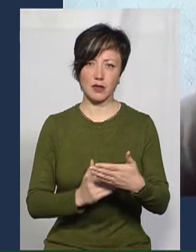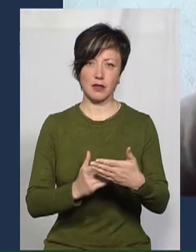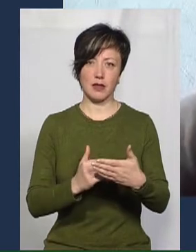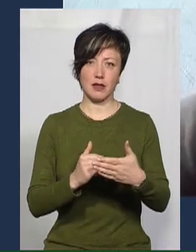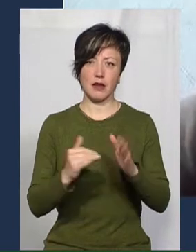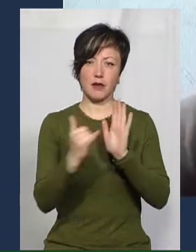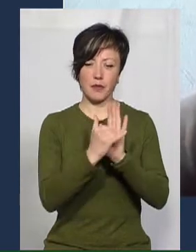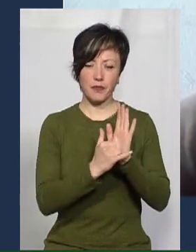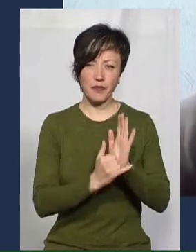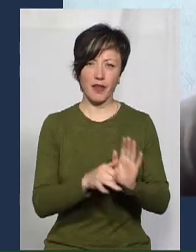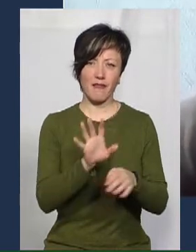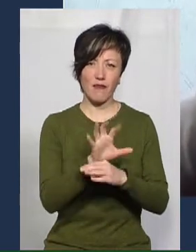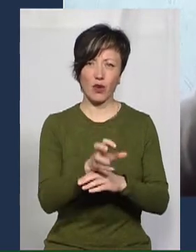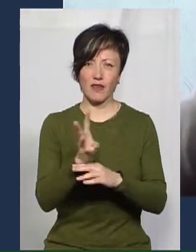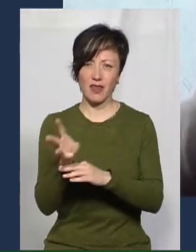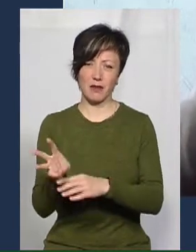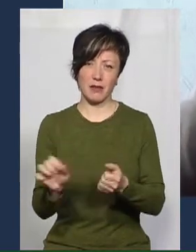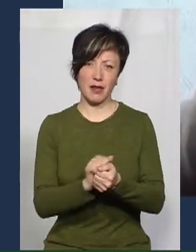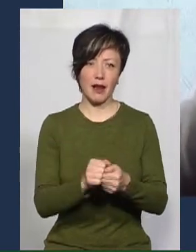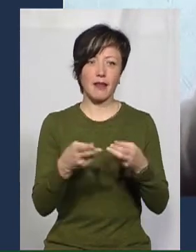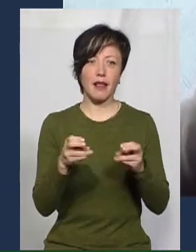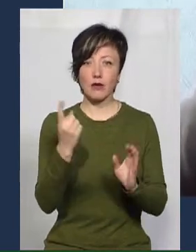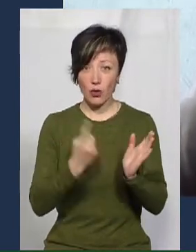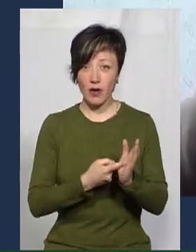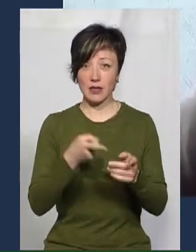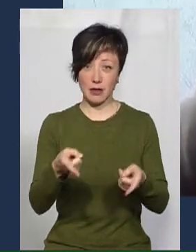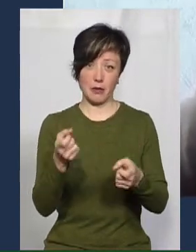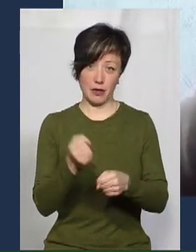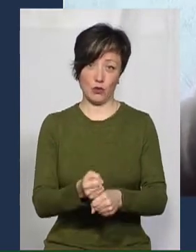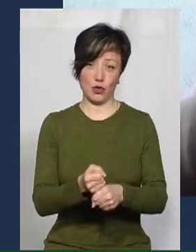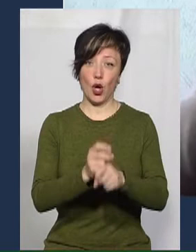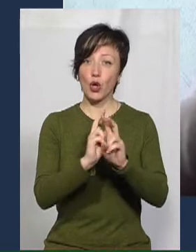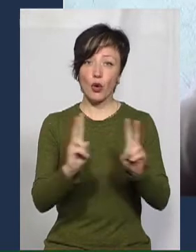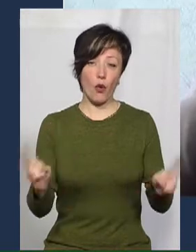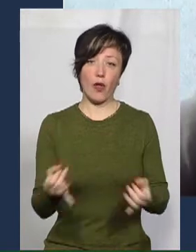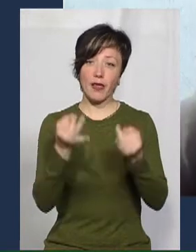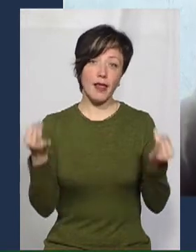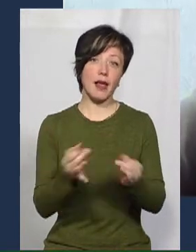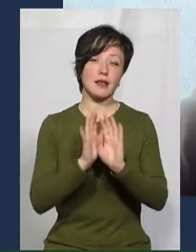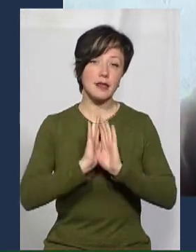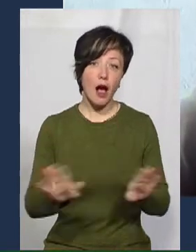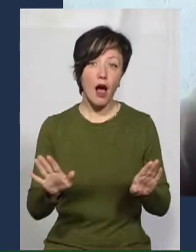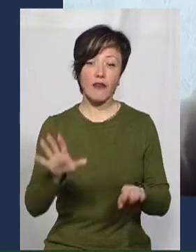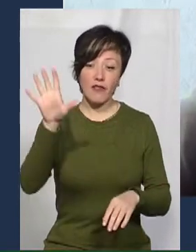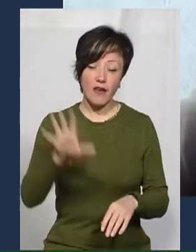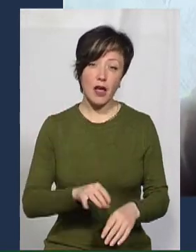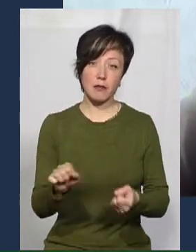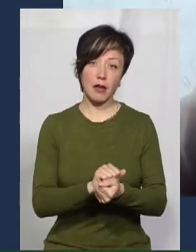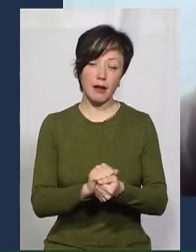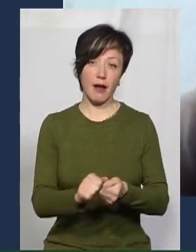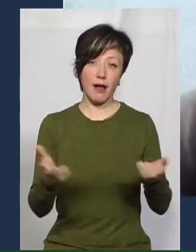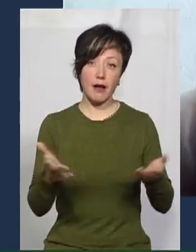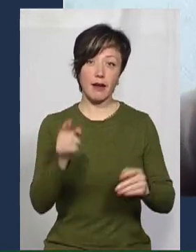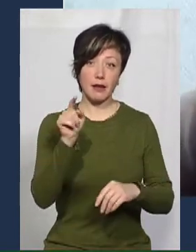велику кількість фото, відеоматеріалу, де ти маєш довести, що ти працюєш. Тобто, нікого навіть не цікавить, що весь той матеріал, який